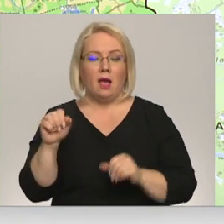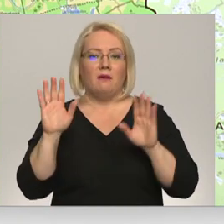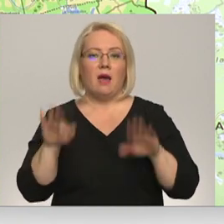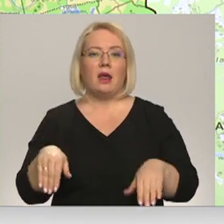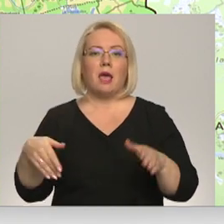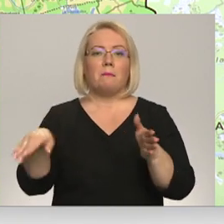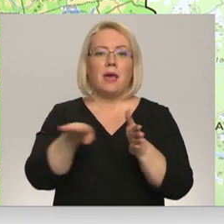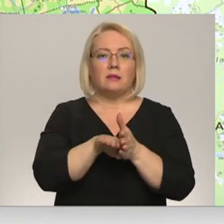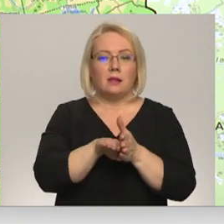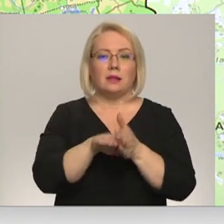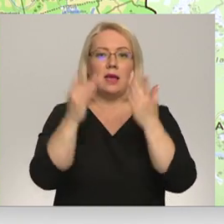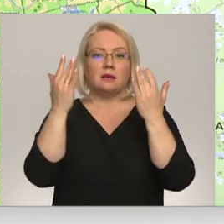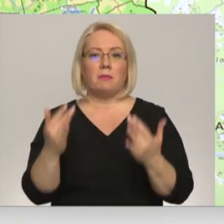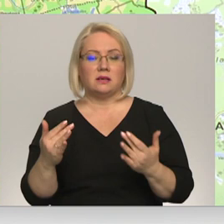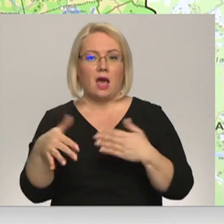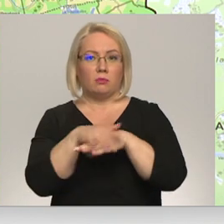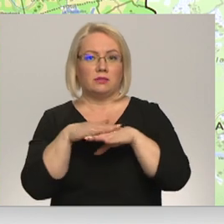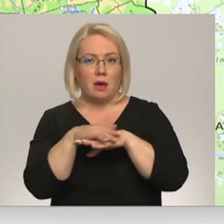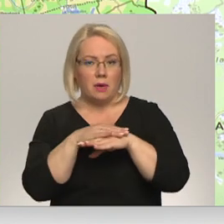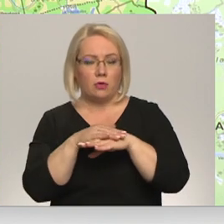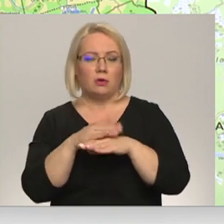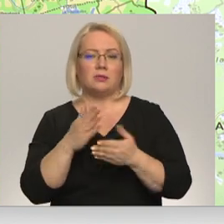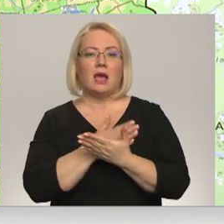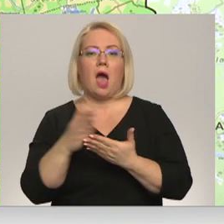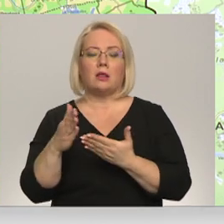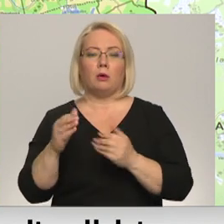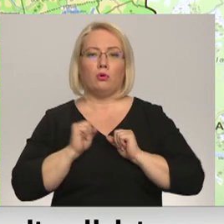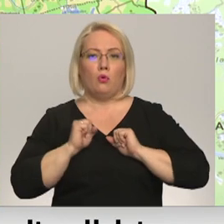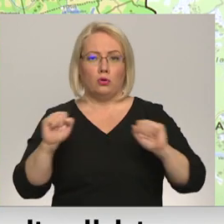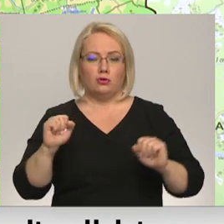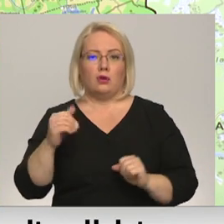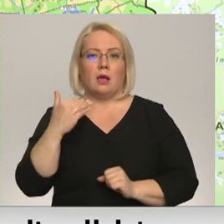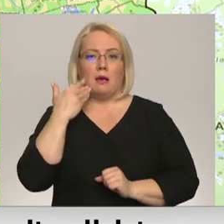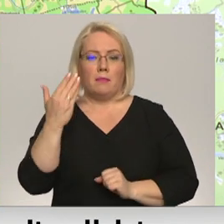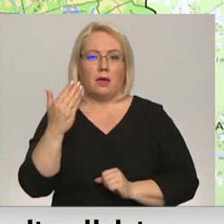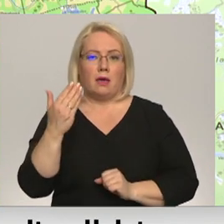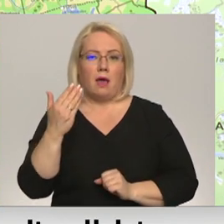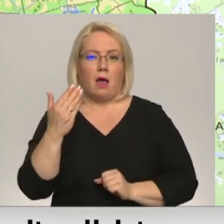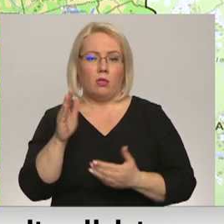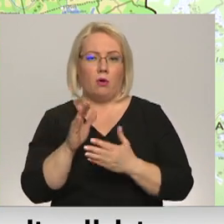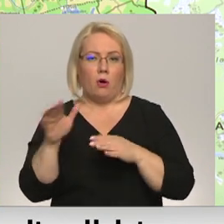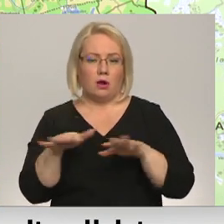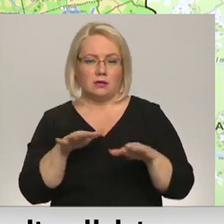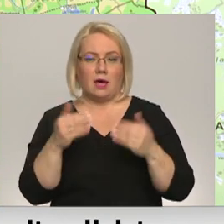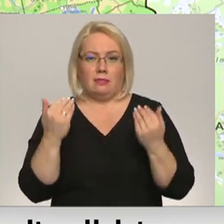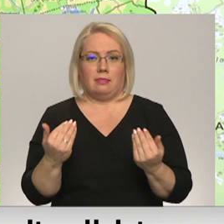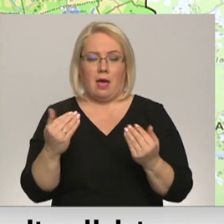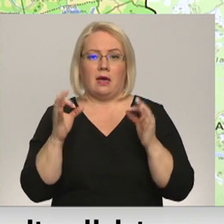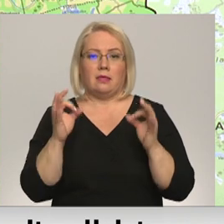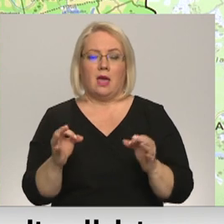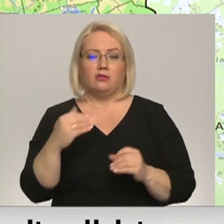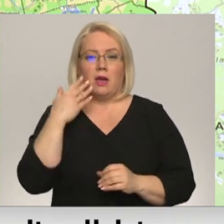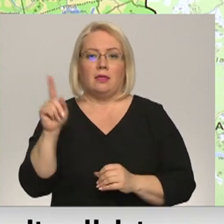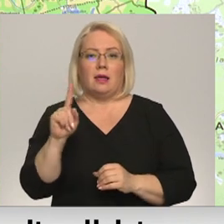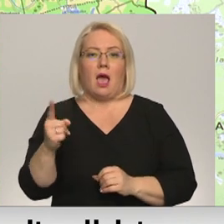piedalīties šajos pasākumos sabiedriskajos kārtību nodrošināt, tad, kad viņi bija atļauti. Vai arī tieši tagad, kad ir šie